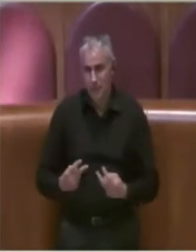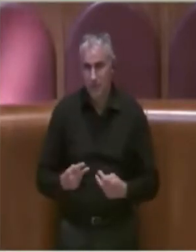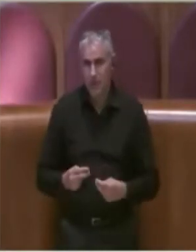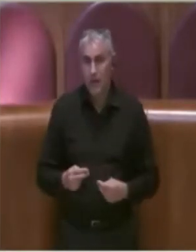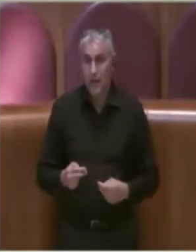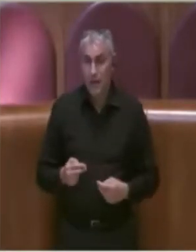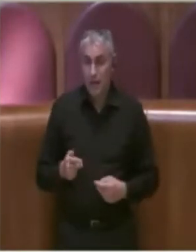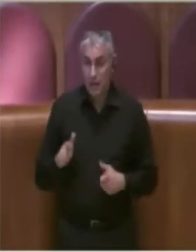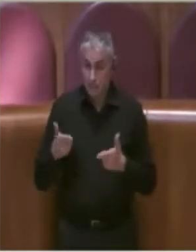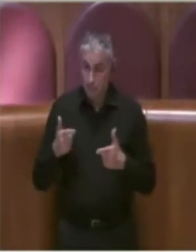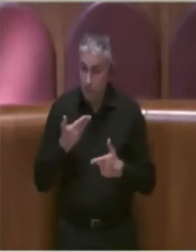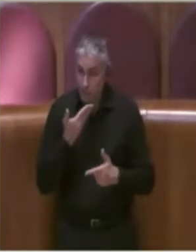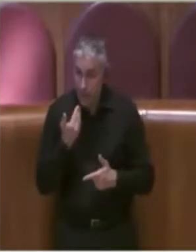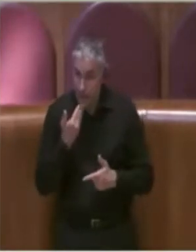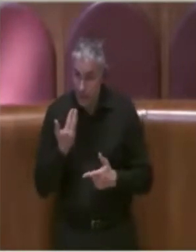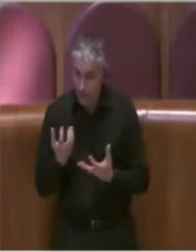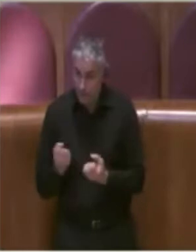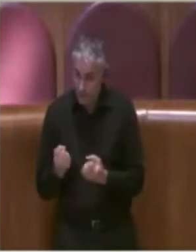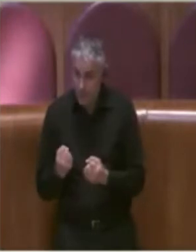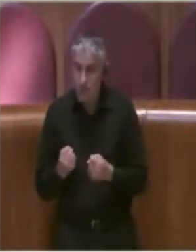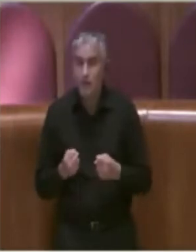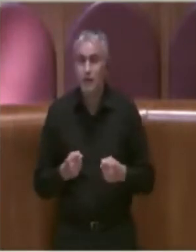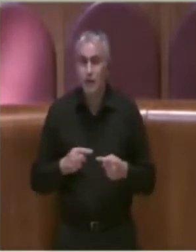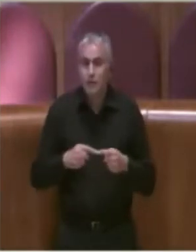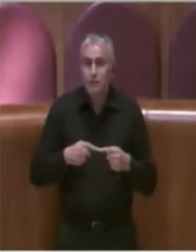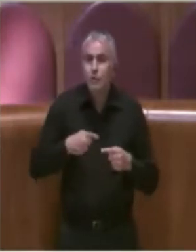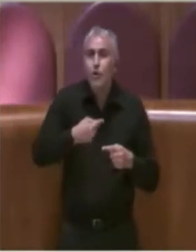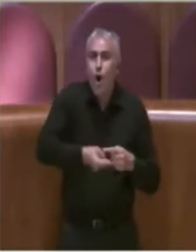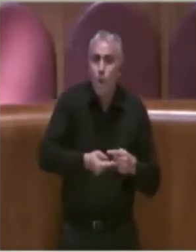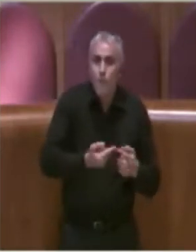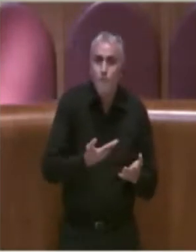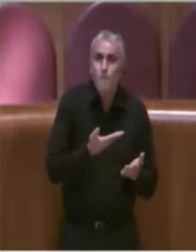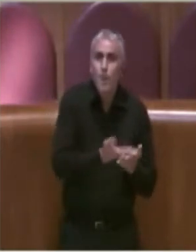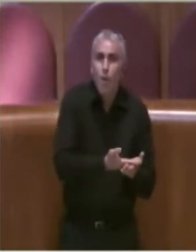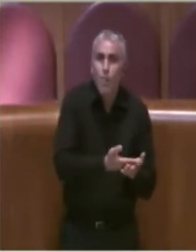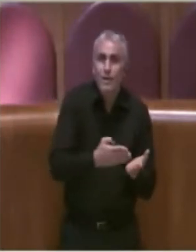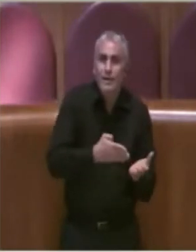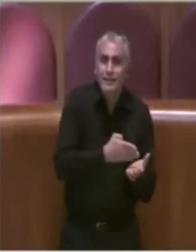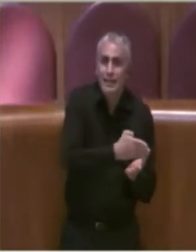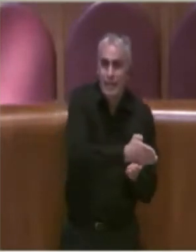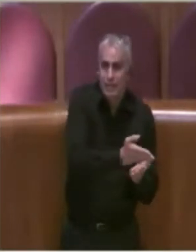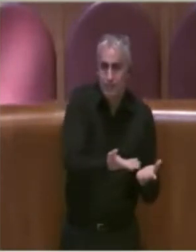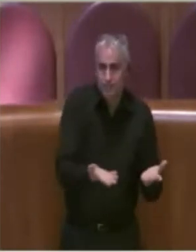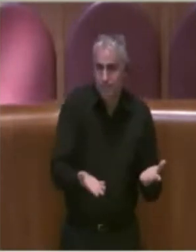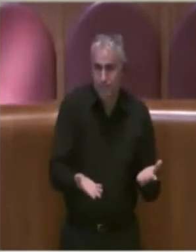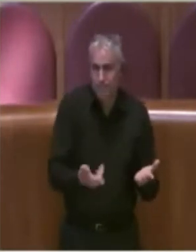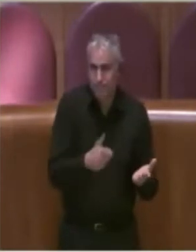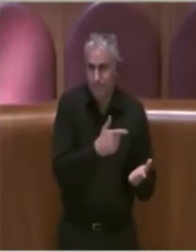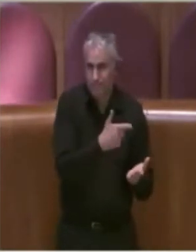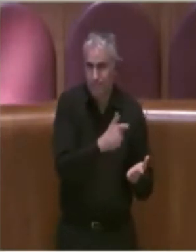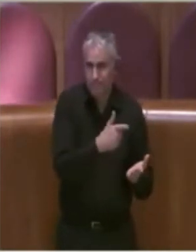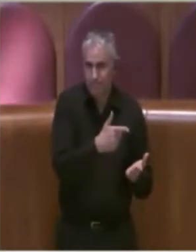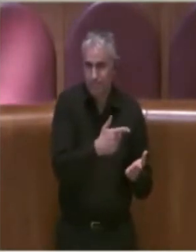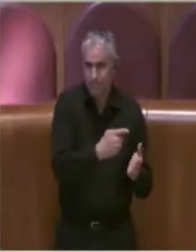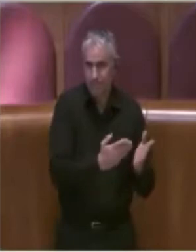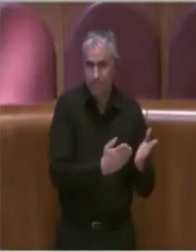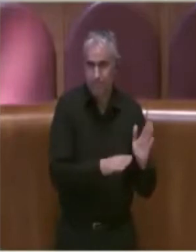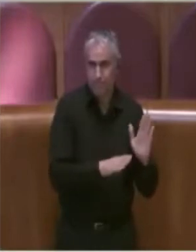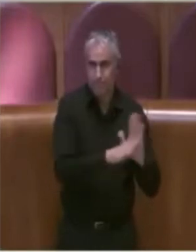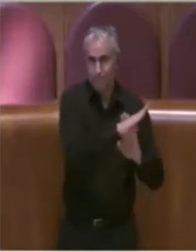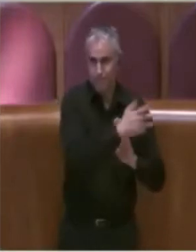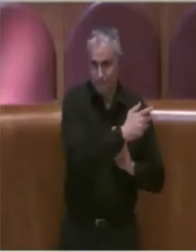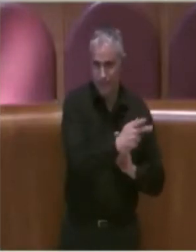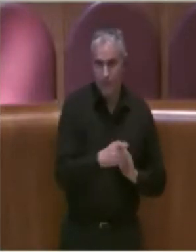qualcosa di concreto quella proposta di indirizzo evidentemente non aveva possibilità tant'è che